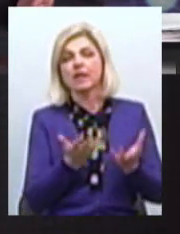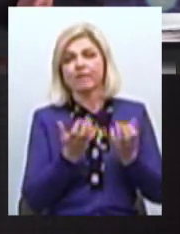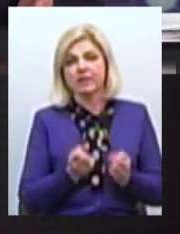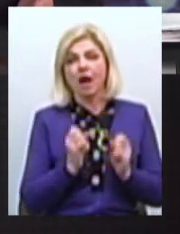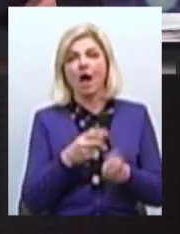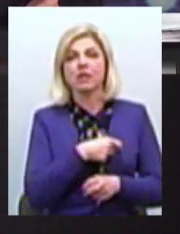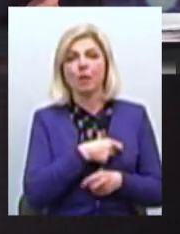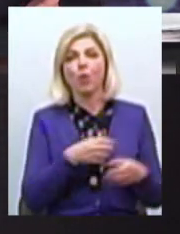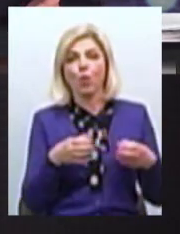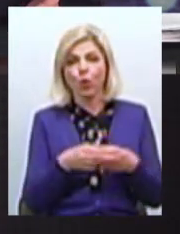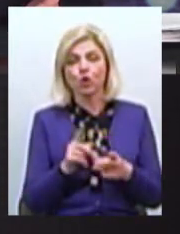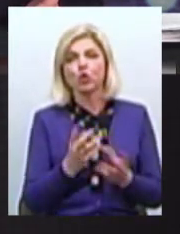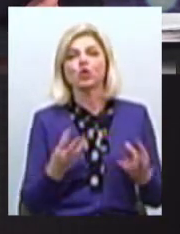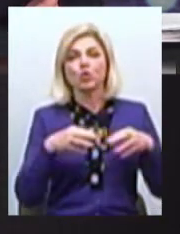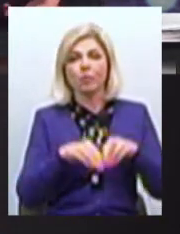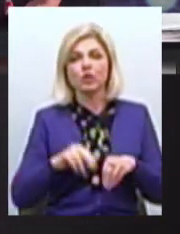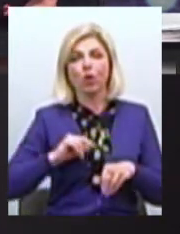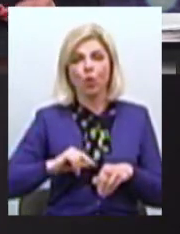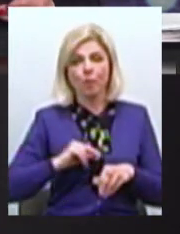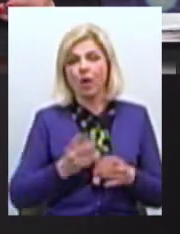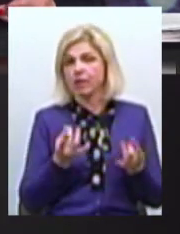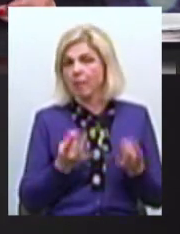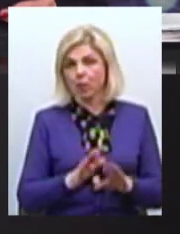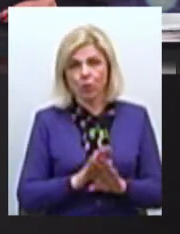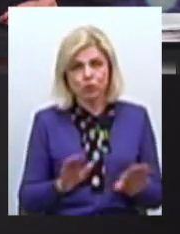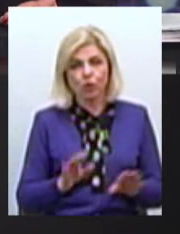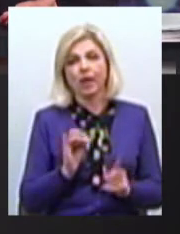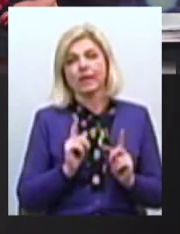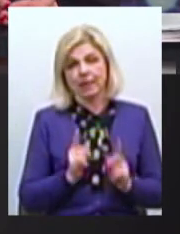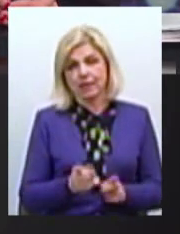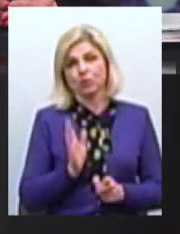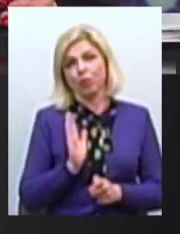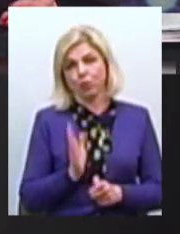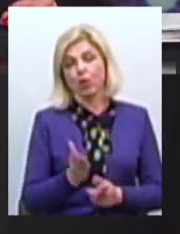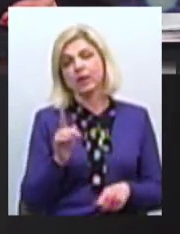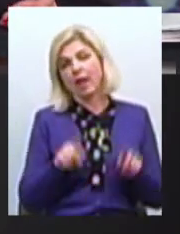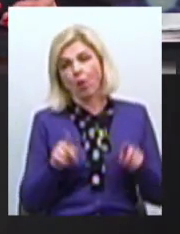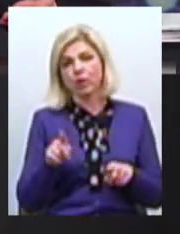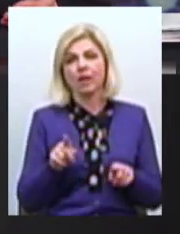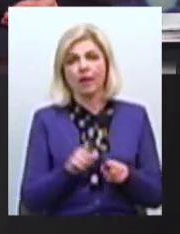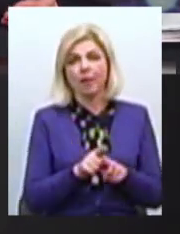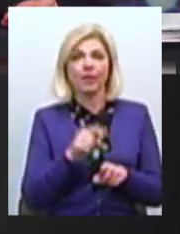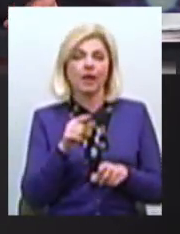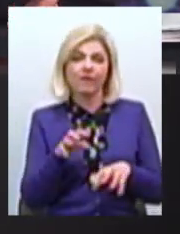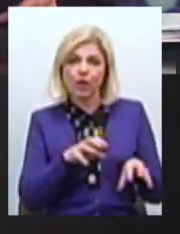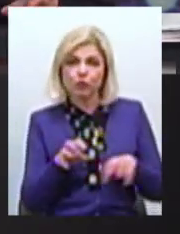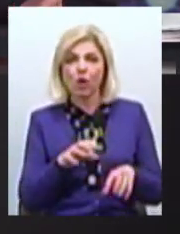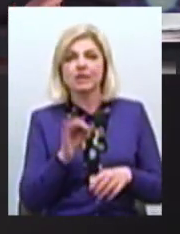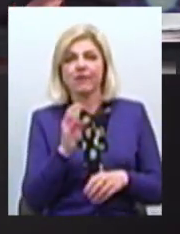Кажуть про те, що суміщати роботу не просто І дійсно будуть деякі спекуляції в фінансуванні